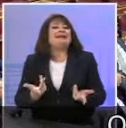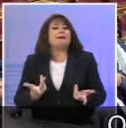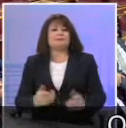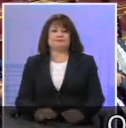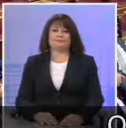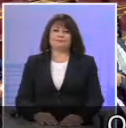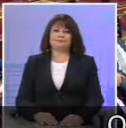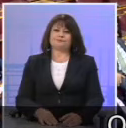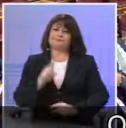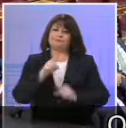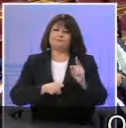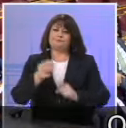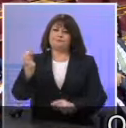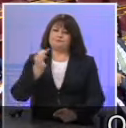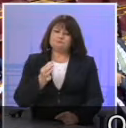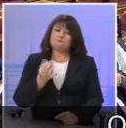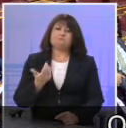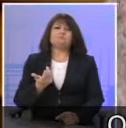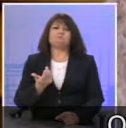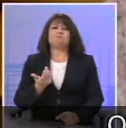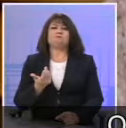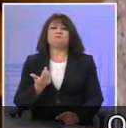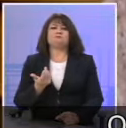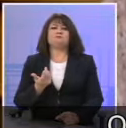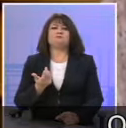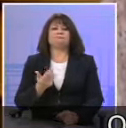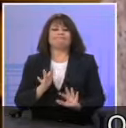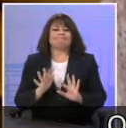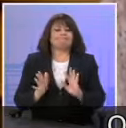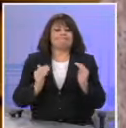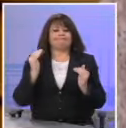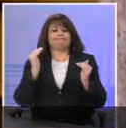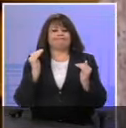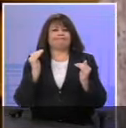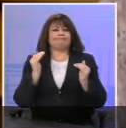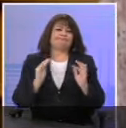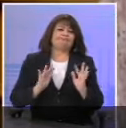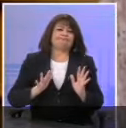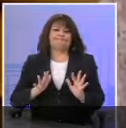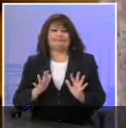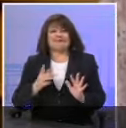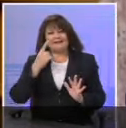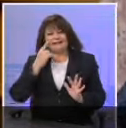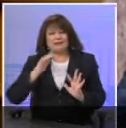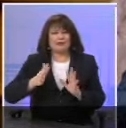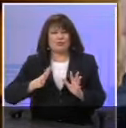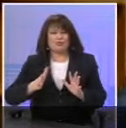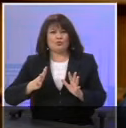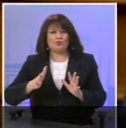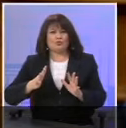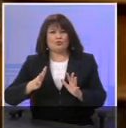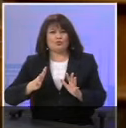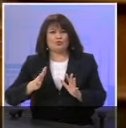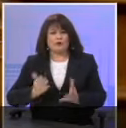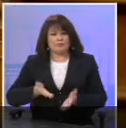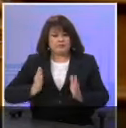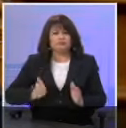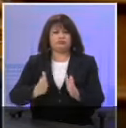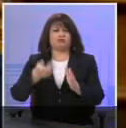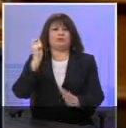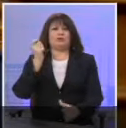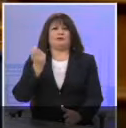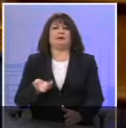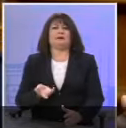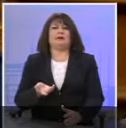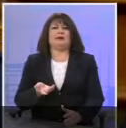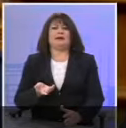Άλλοι έχουν περισσότερες ενδιασμούς και αναστολές του να προχωρήσουν με γενναία βήματα μια πολιτική